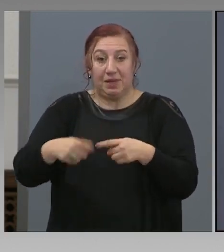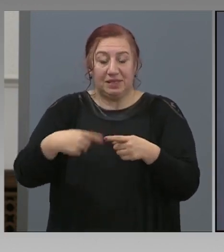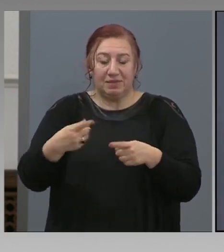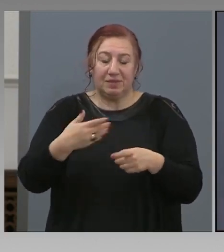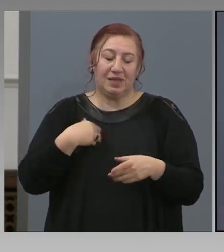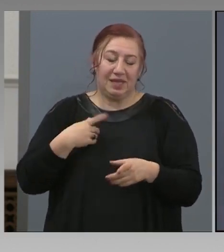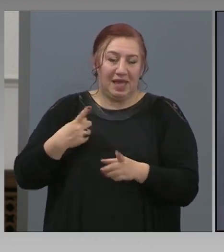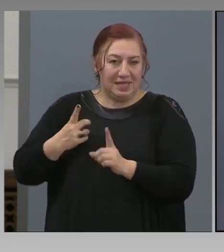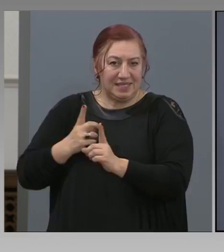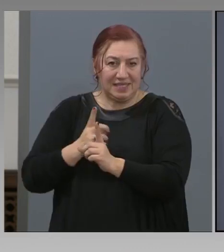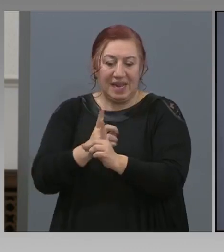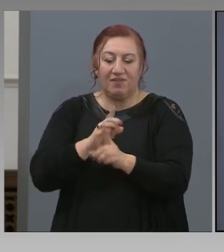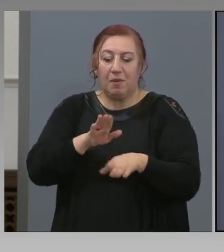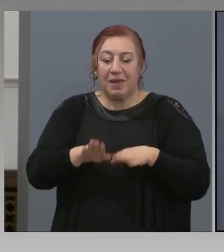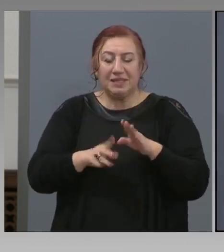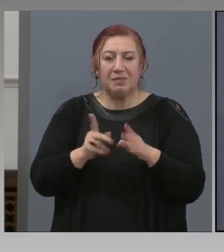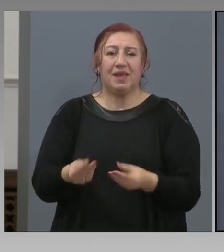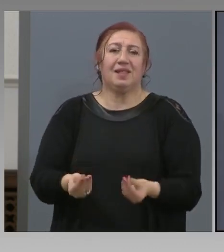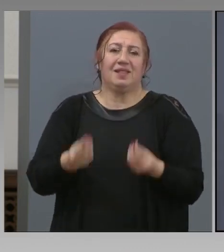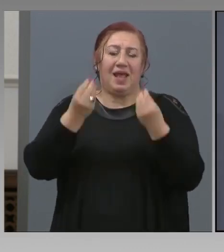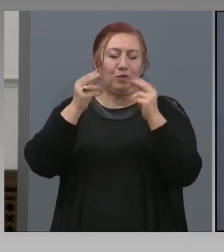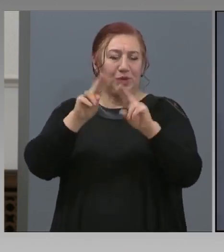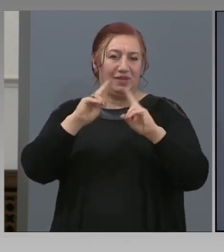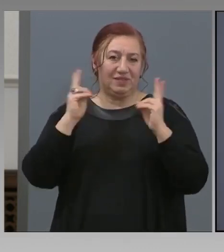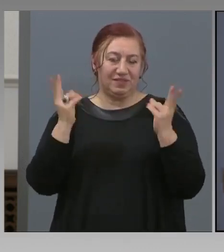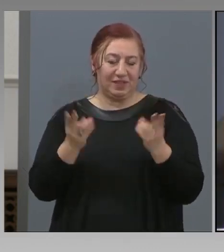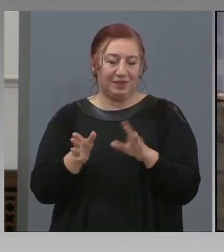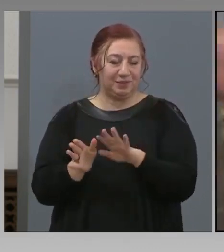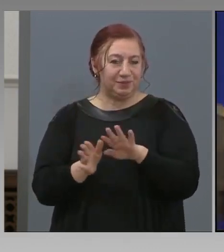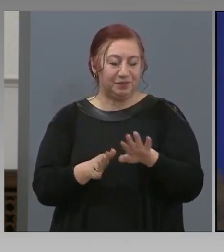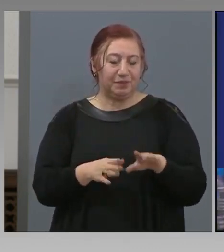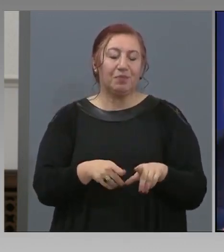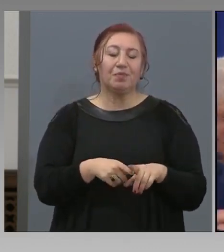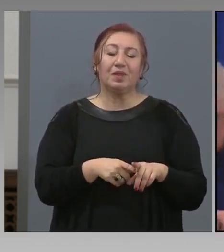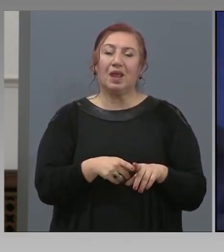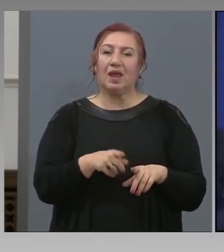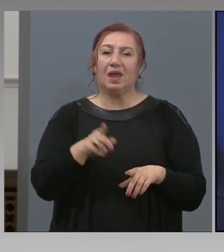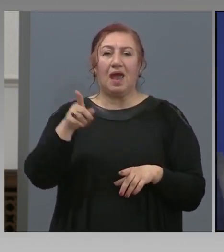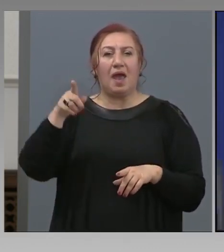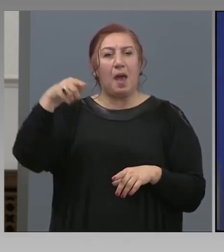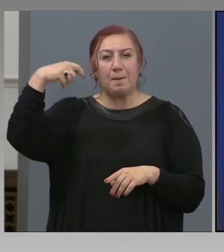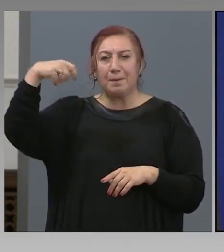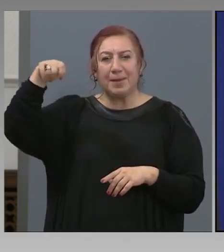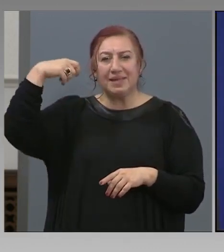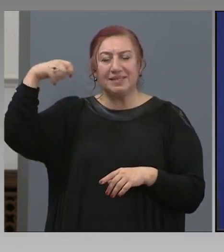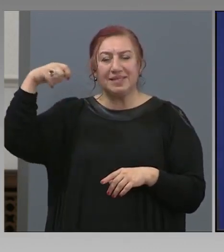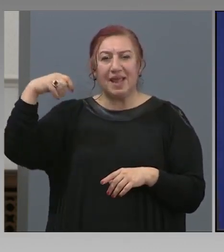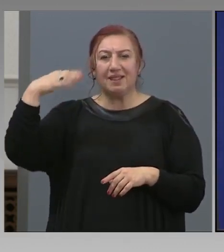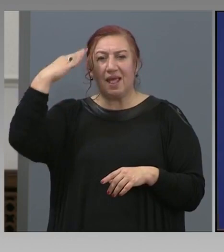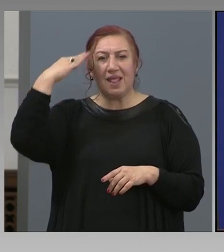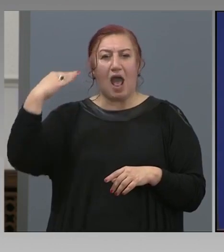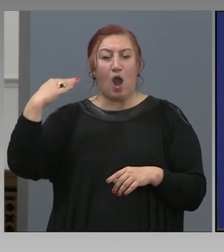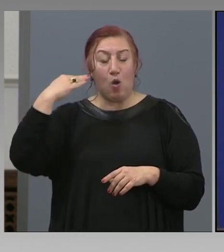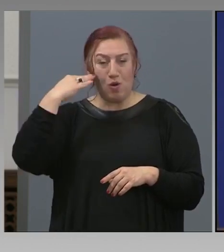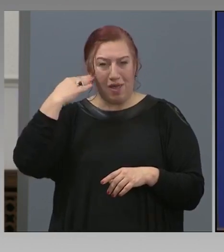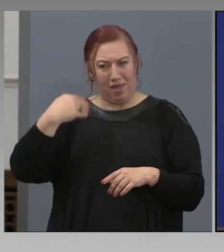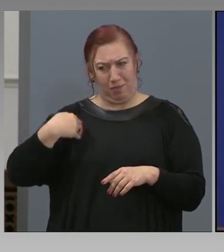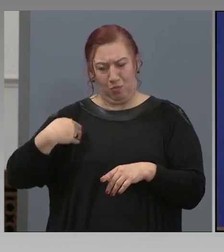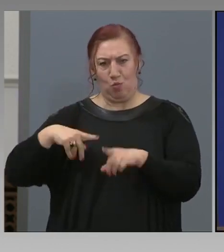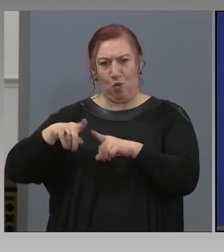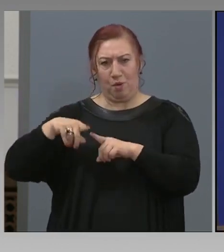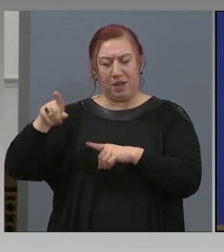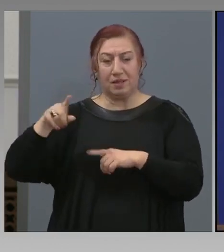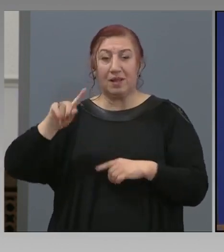най-добрите във света. Може другото, президента на Корея, моя приятел Мун, първото, което